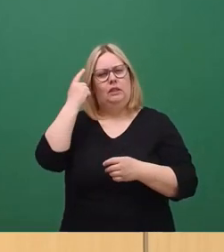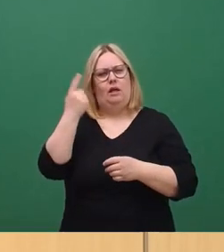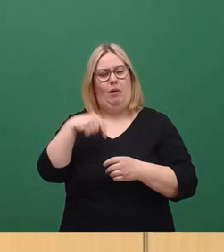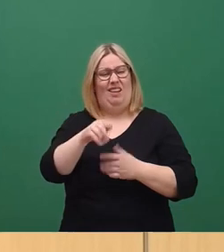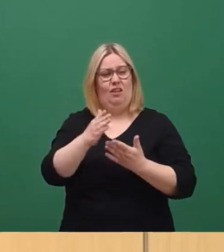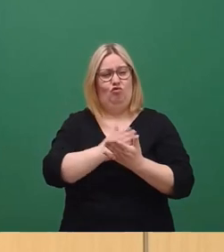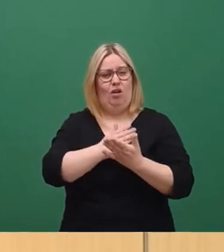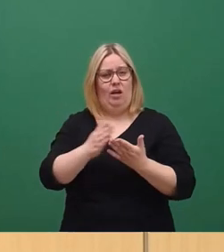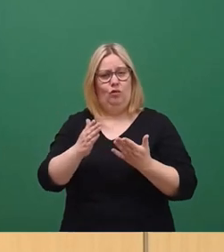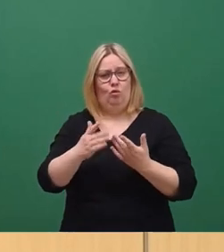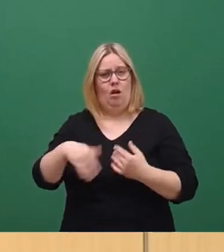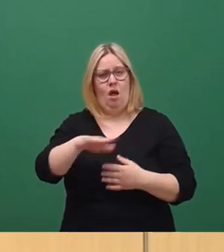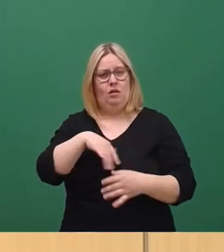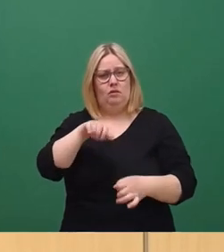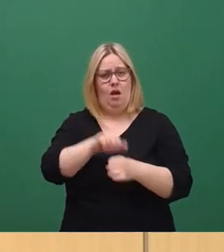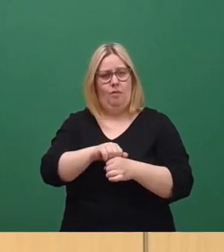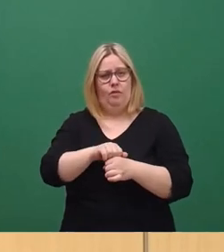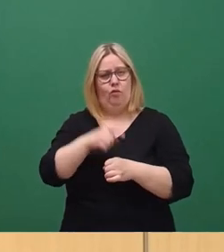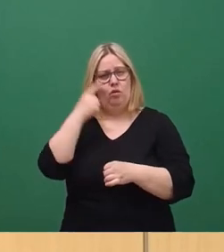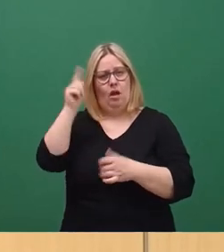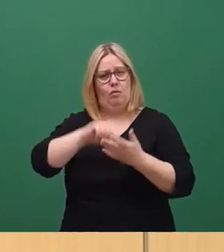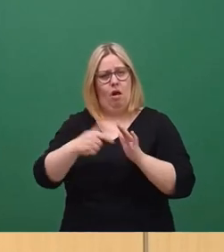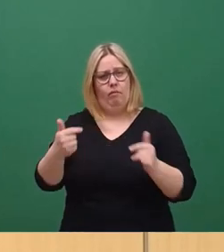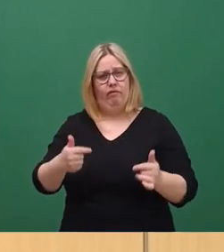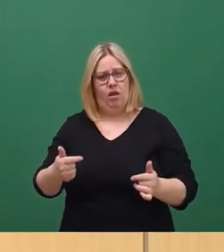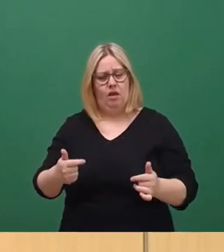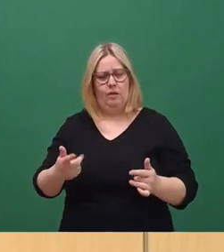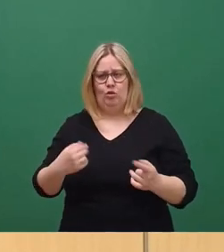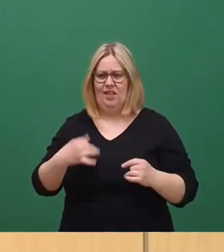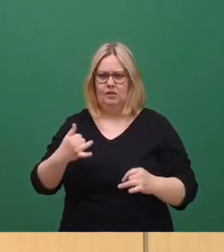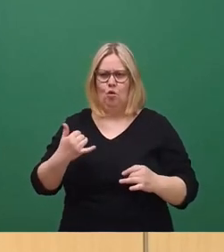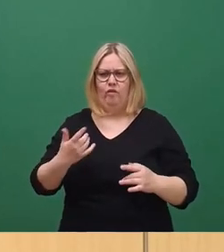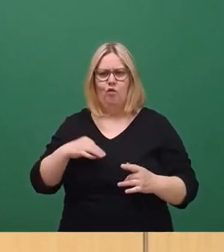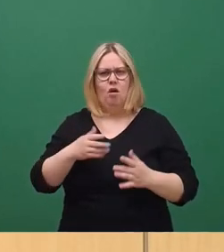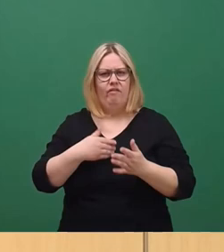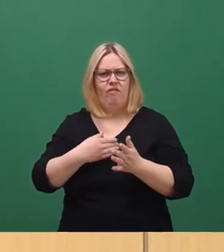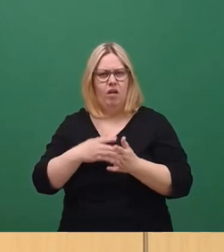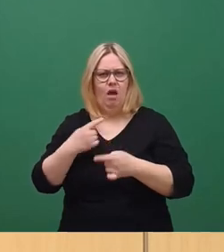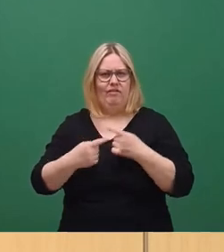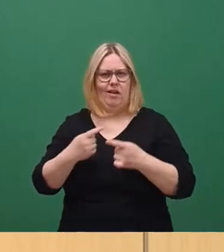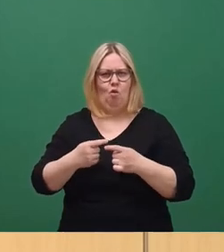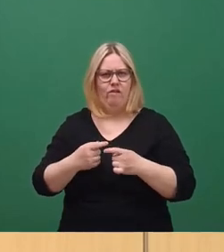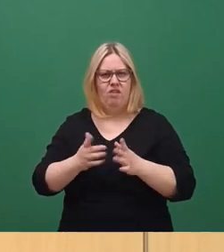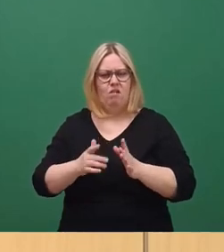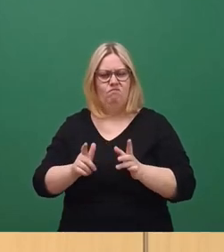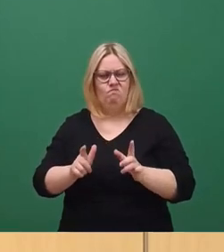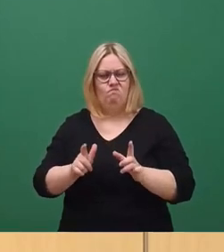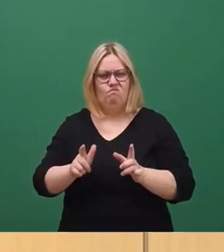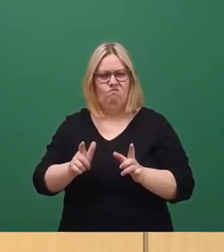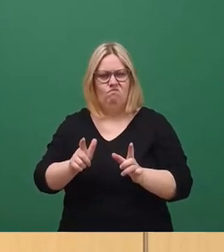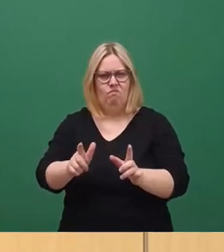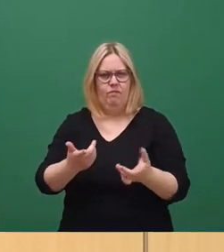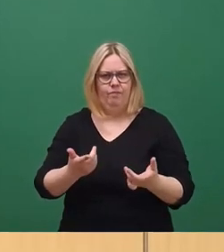des Landesamtes für Denkmalpflege jetzt zu einem Bremsklotz für die weitere Entwicklung des Neustädter Marktes gibt. Und das